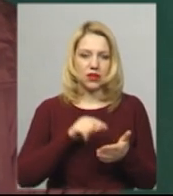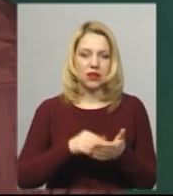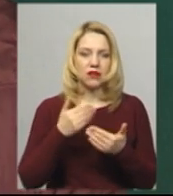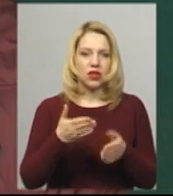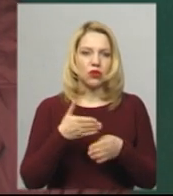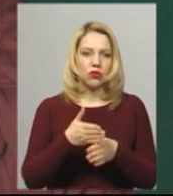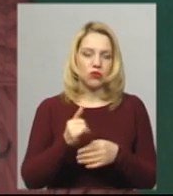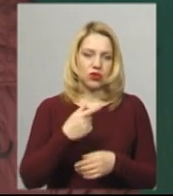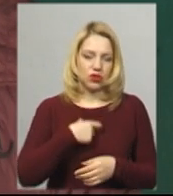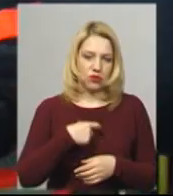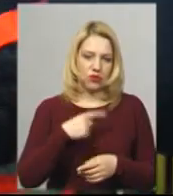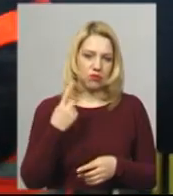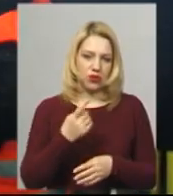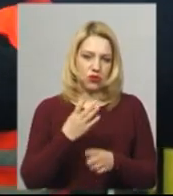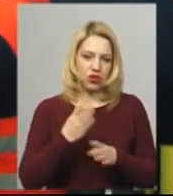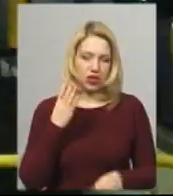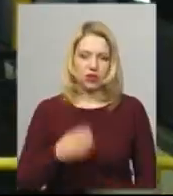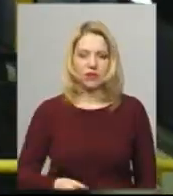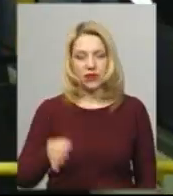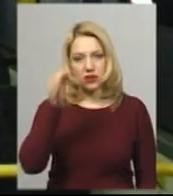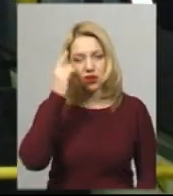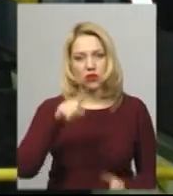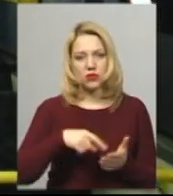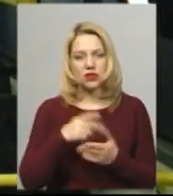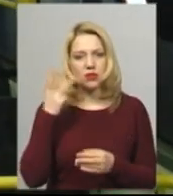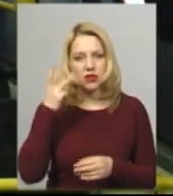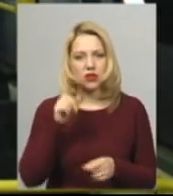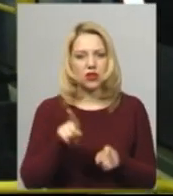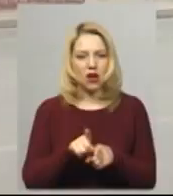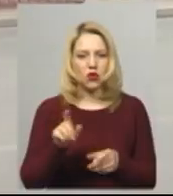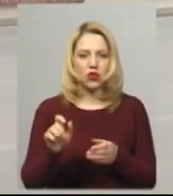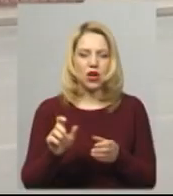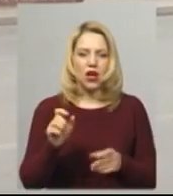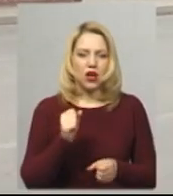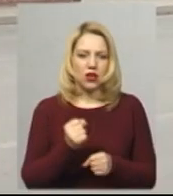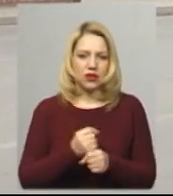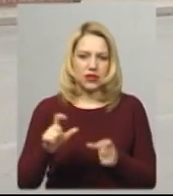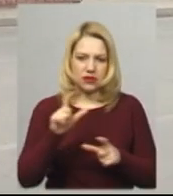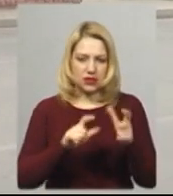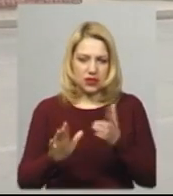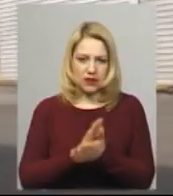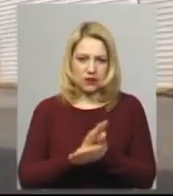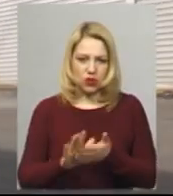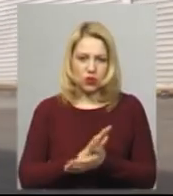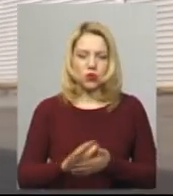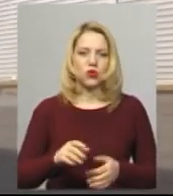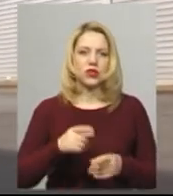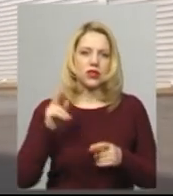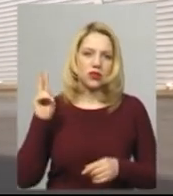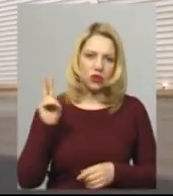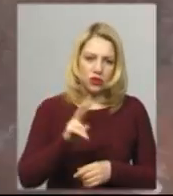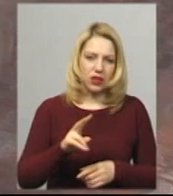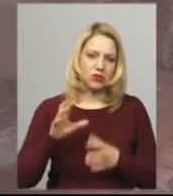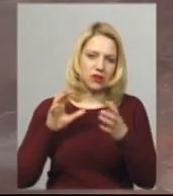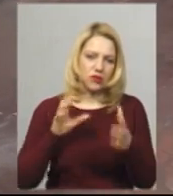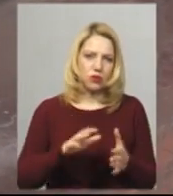допоможете собі в першу чергу. Нагадаю, у Хмельницькому також обробляють дезінфікуючими засоби громадський транспорт, зупинки вулиці та території